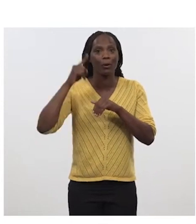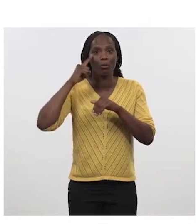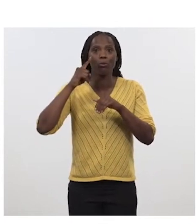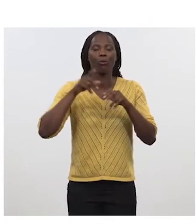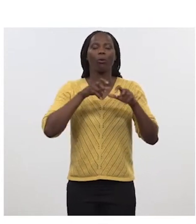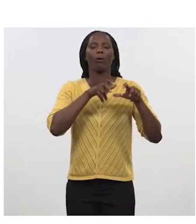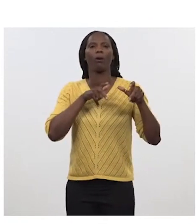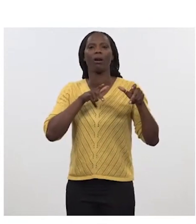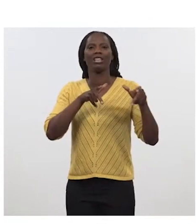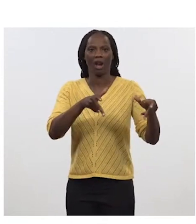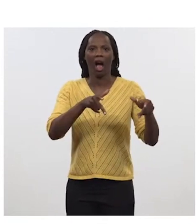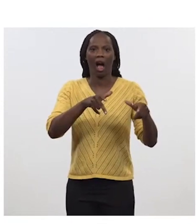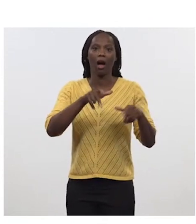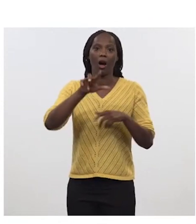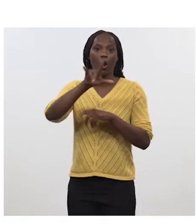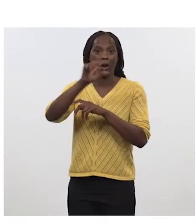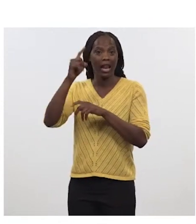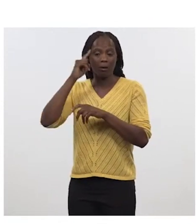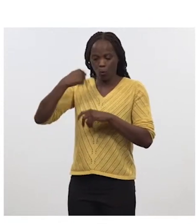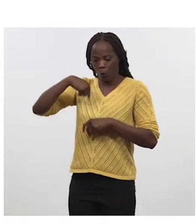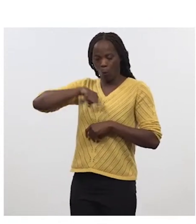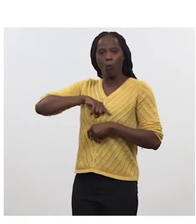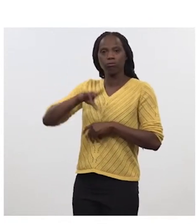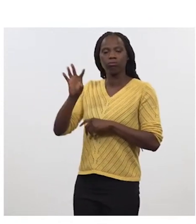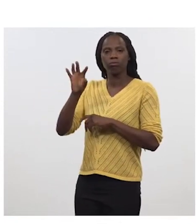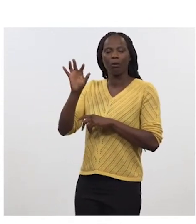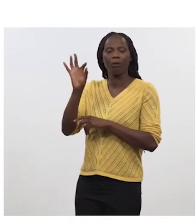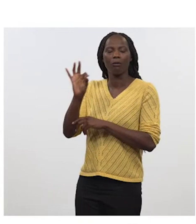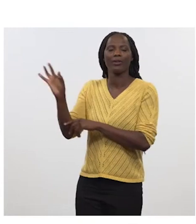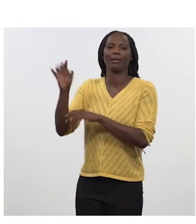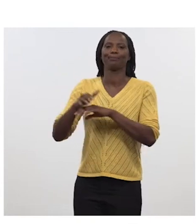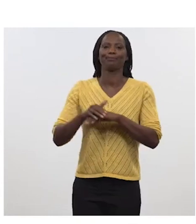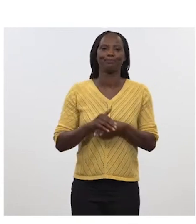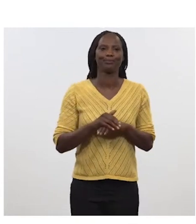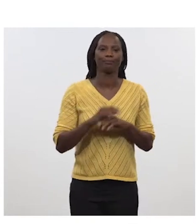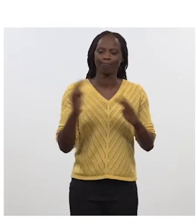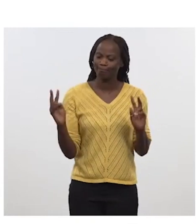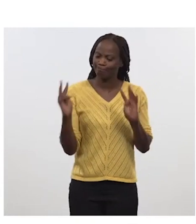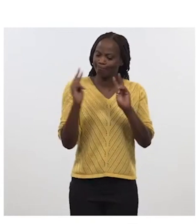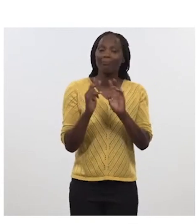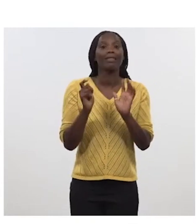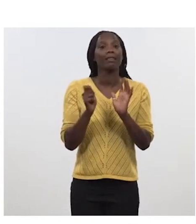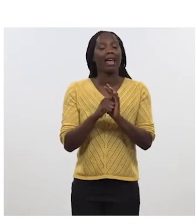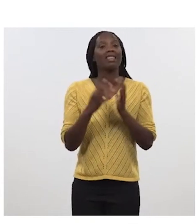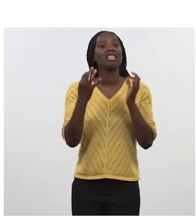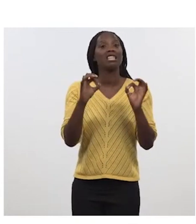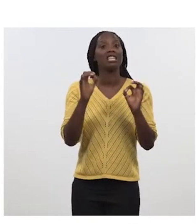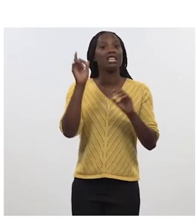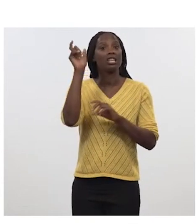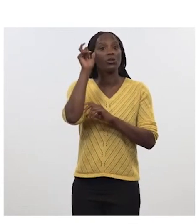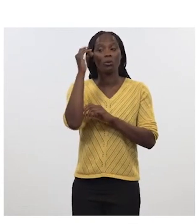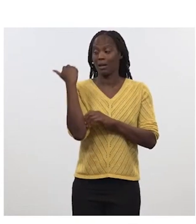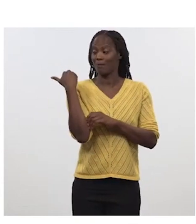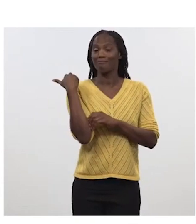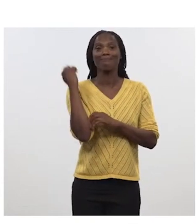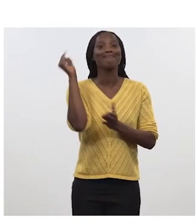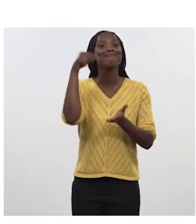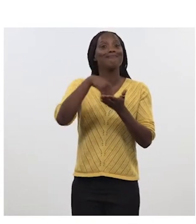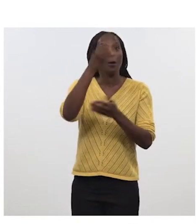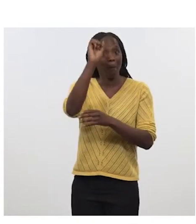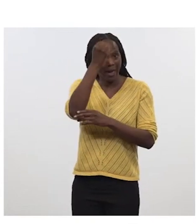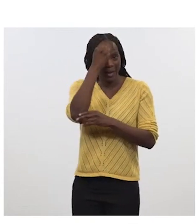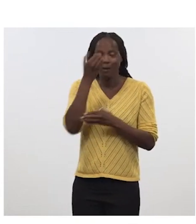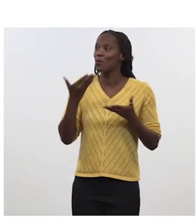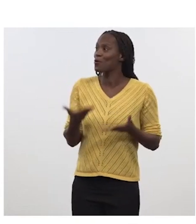Leclerc pour nos autres Français. Nous nous sommes vus le 10 juillet dernier à Berlin. Tu es avec nous aujourd'hui.